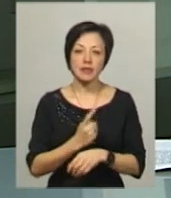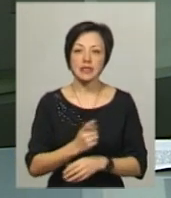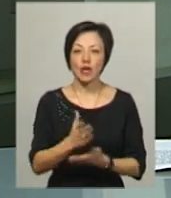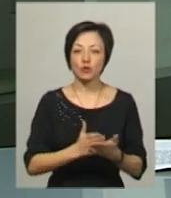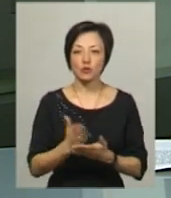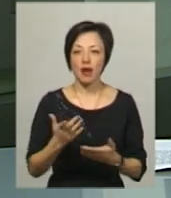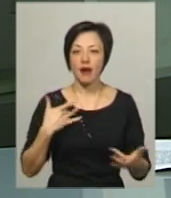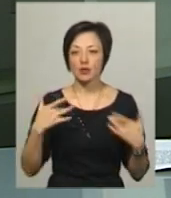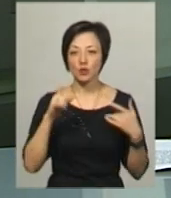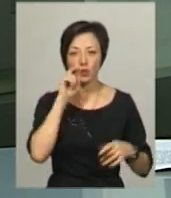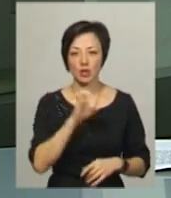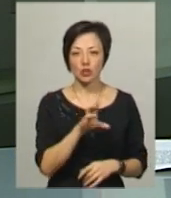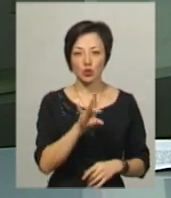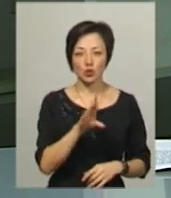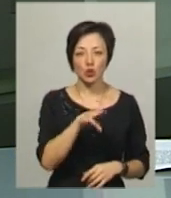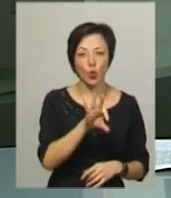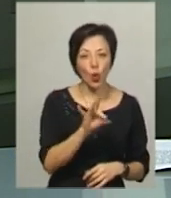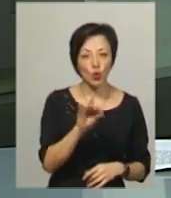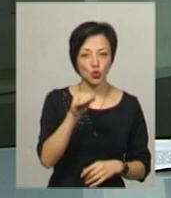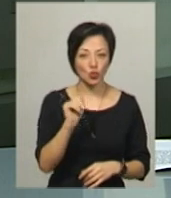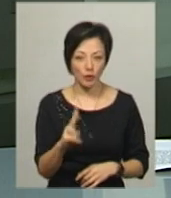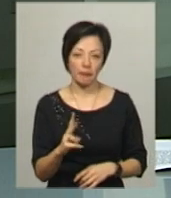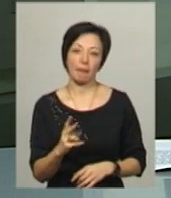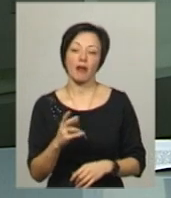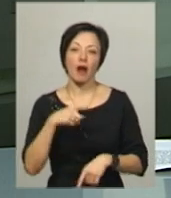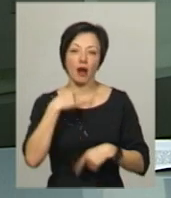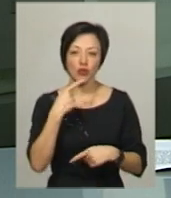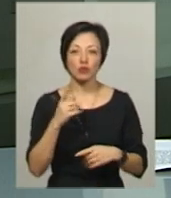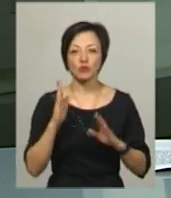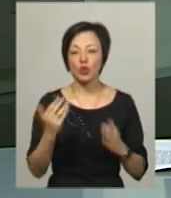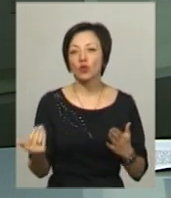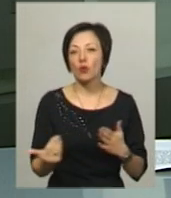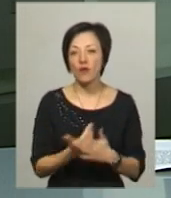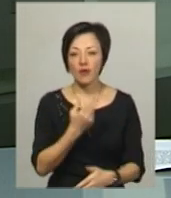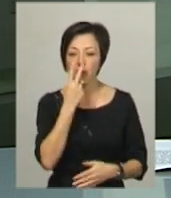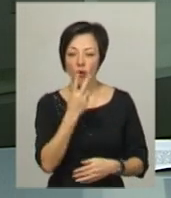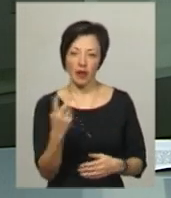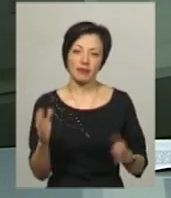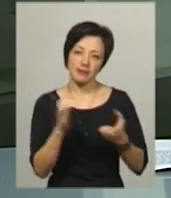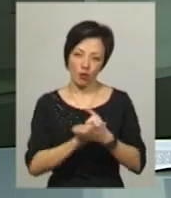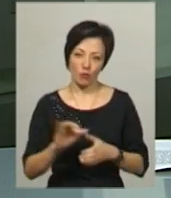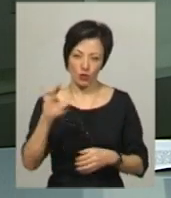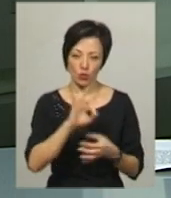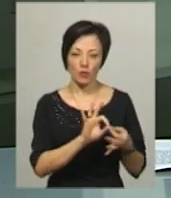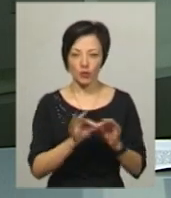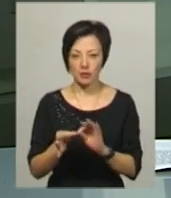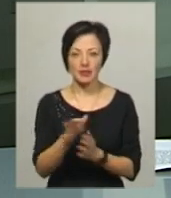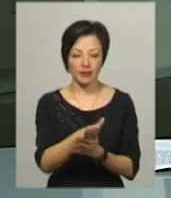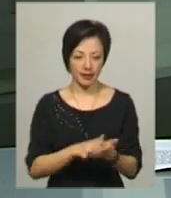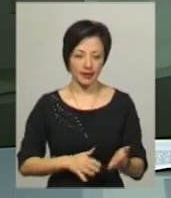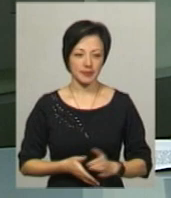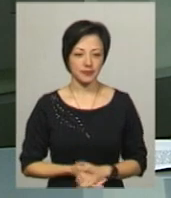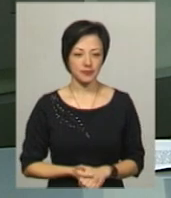артист України Ігор Сторожук. За його словами, на глядачів очікує новий погляд на знайому історію. Подробиці у сюжеті Тетяни